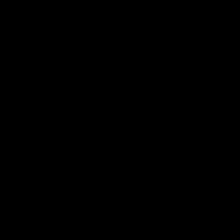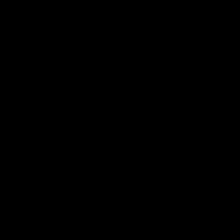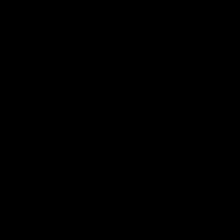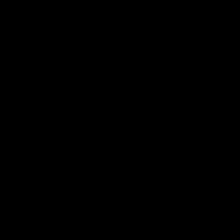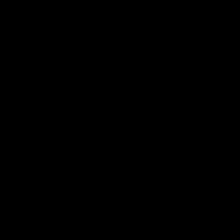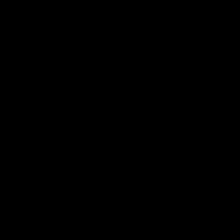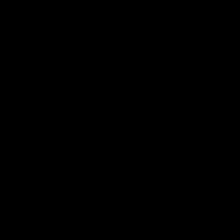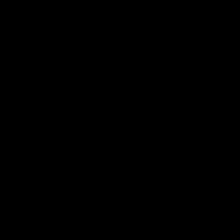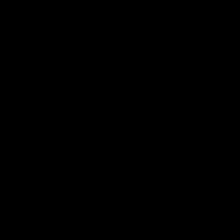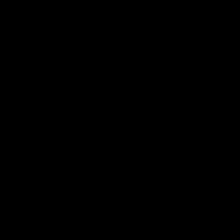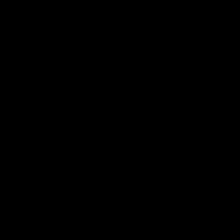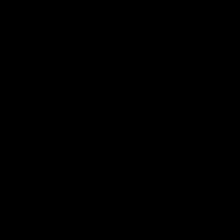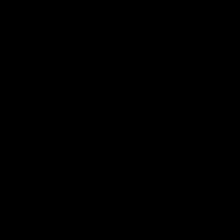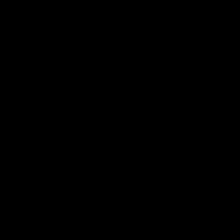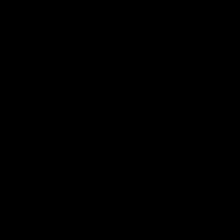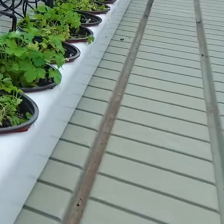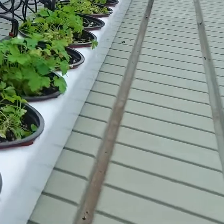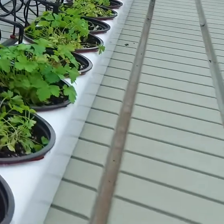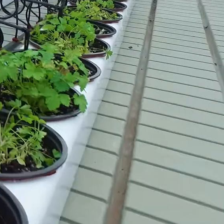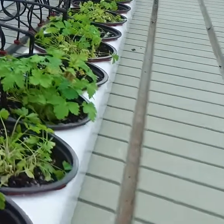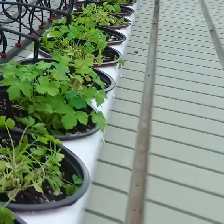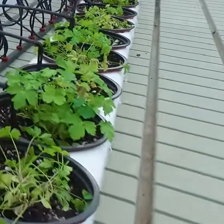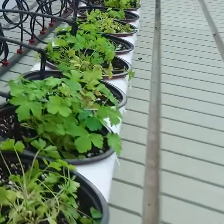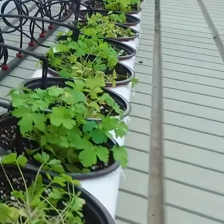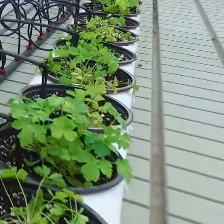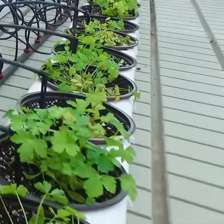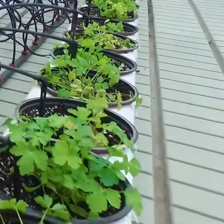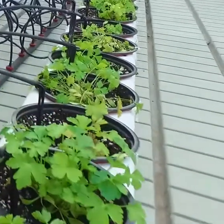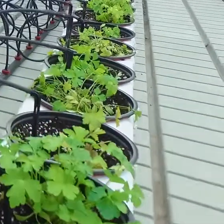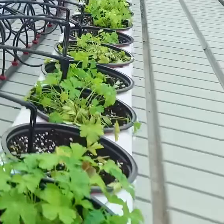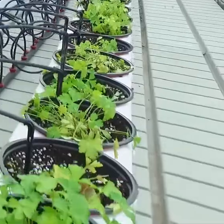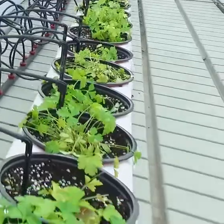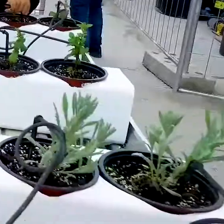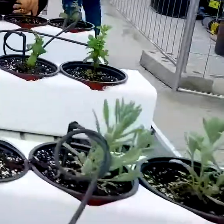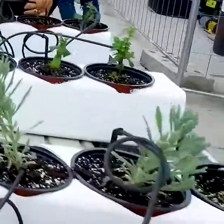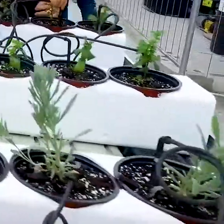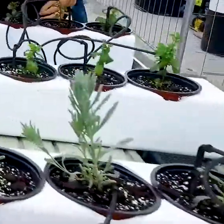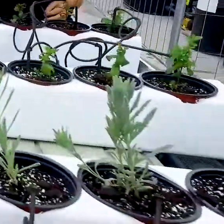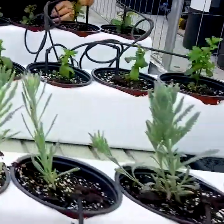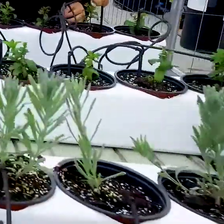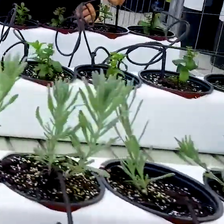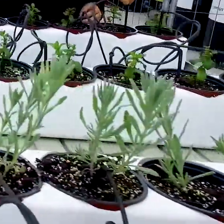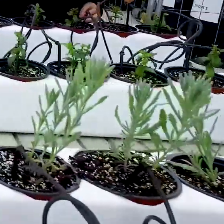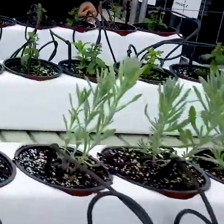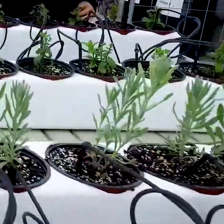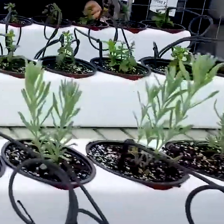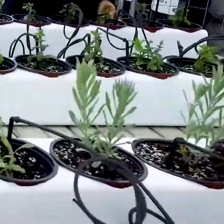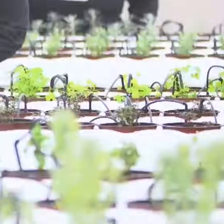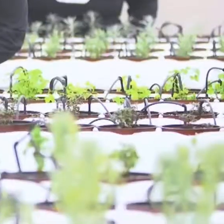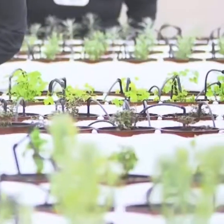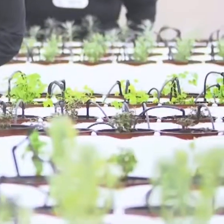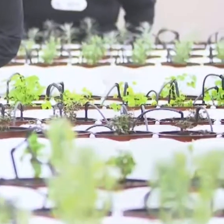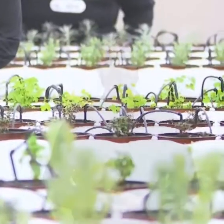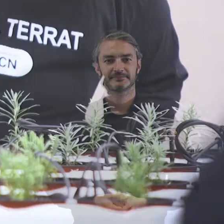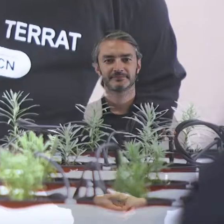Presentation of Rooftop Gardens Project with images of the rooftop and the participants maintaining and caring for the garden.